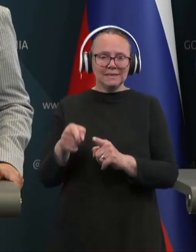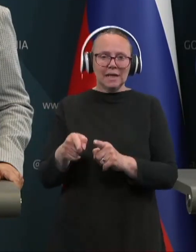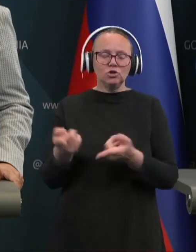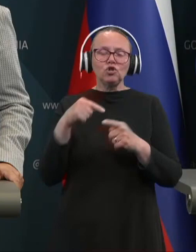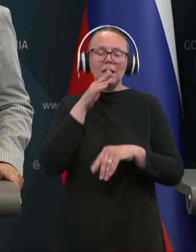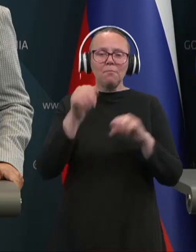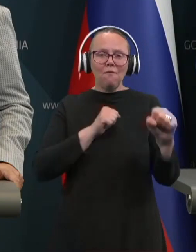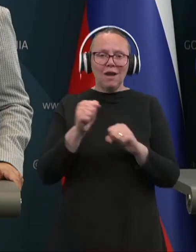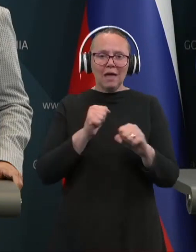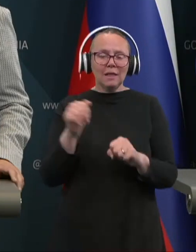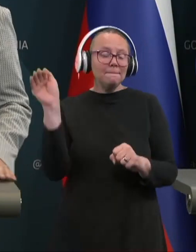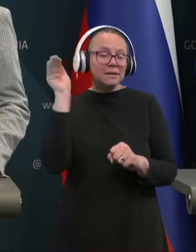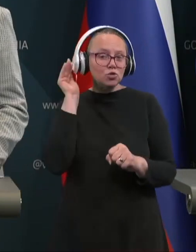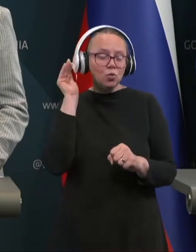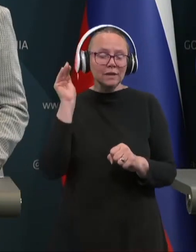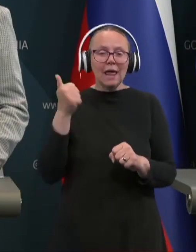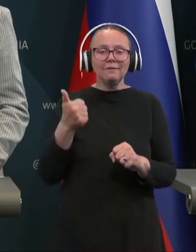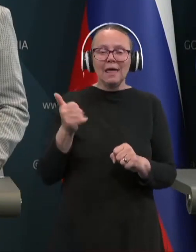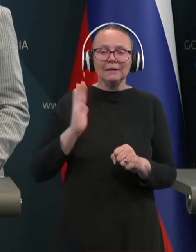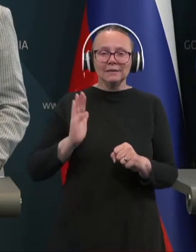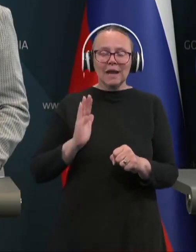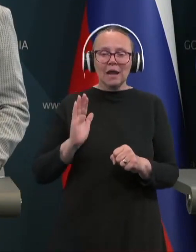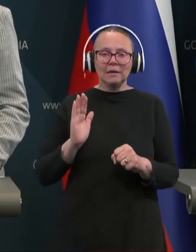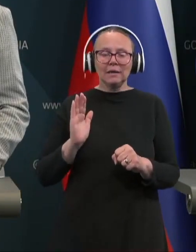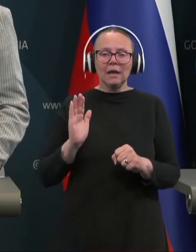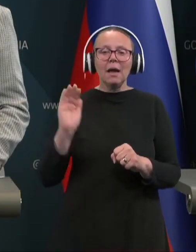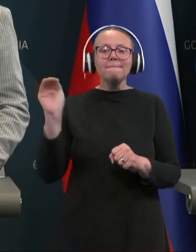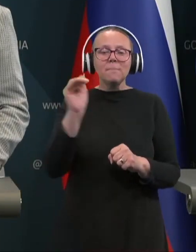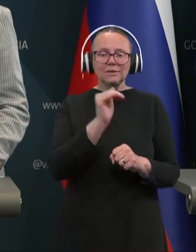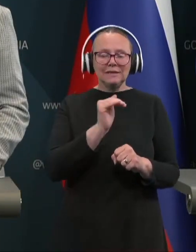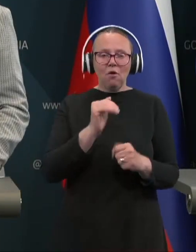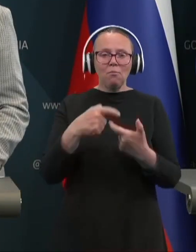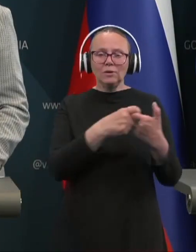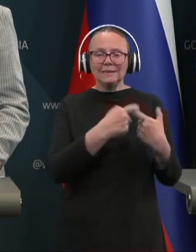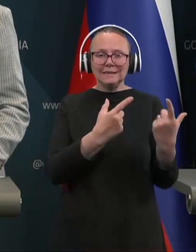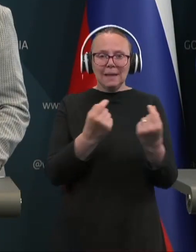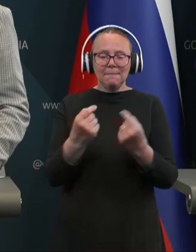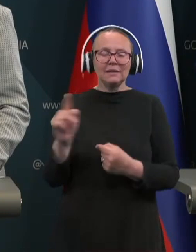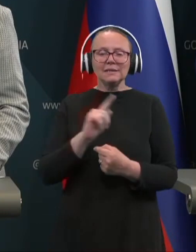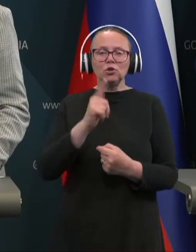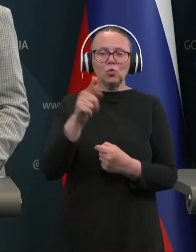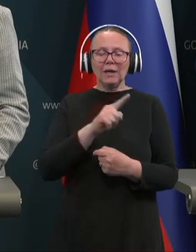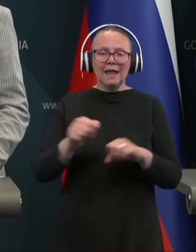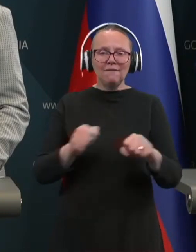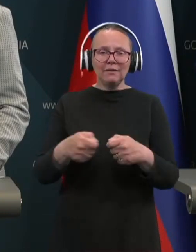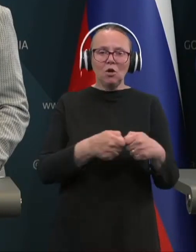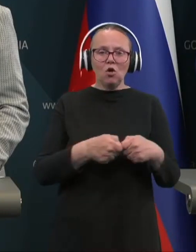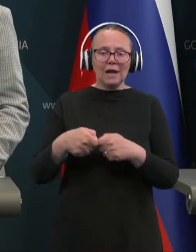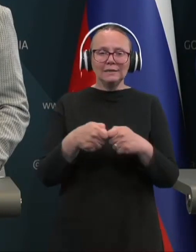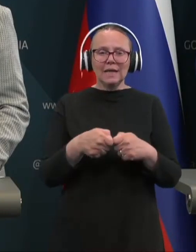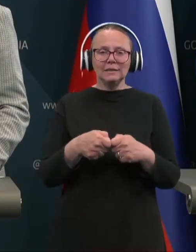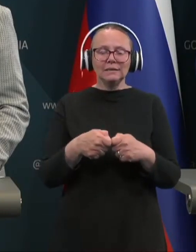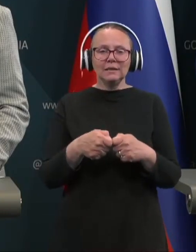kakorkoli prisluhnila, na ene strani pozivom koalicijske partnerice in nekaterih drugih nevladnih, predvsem organizacij,